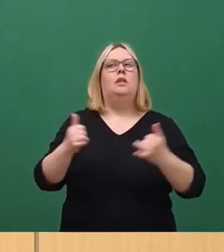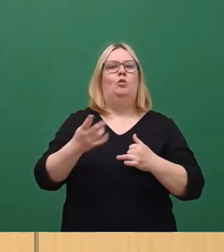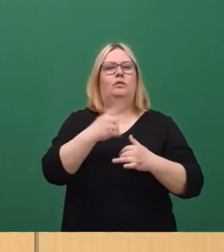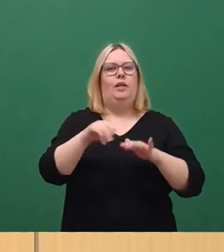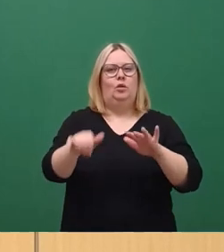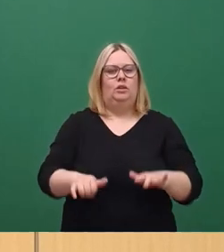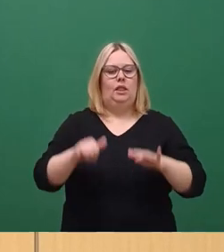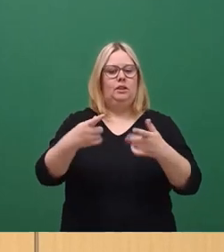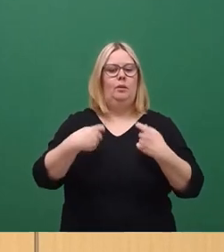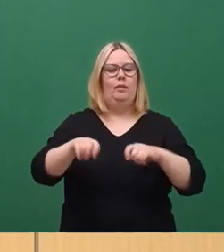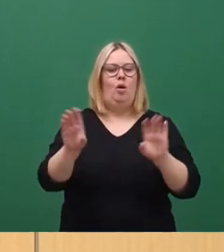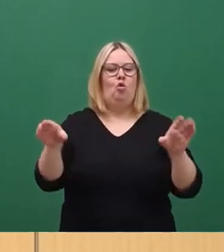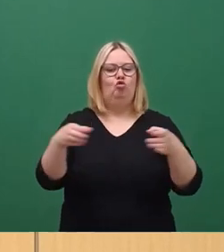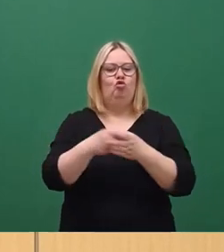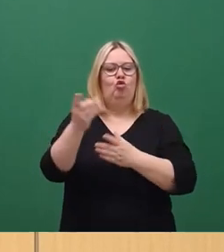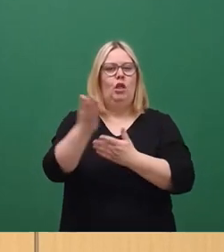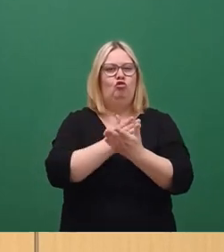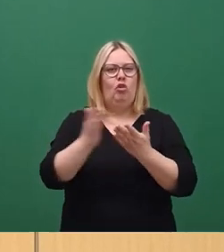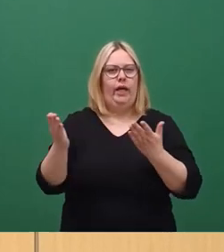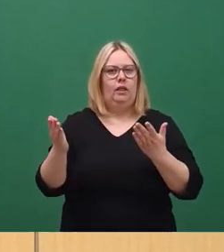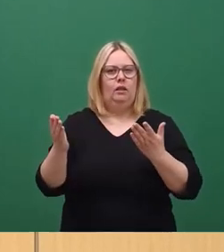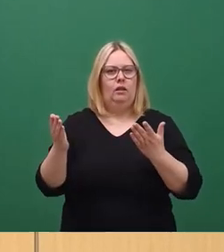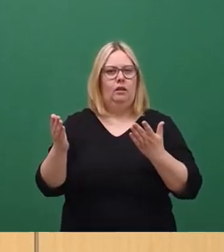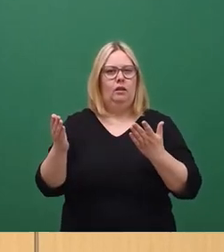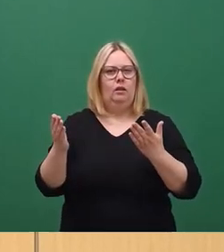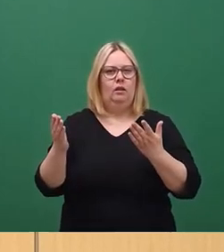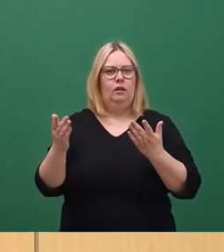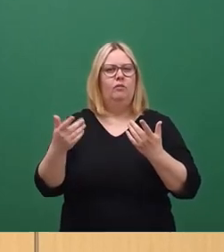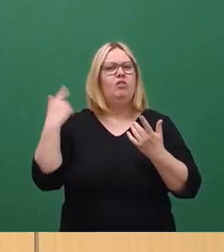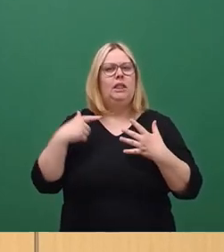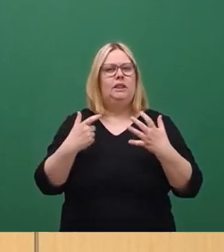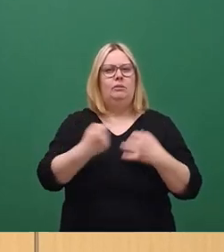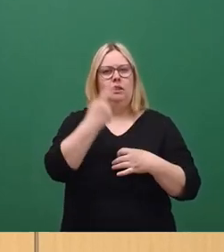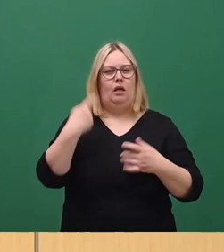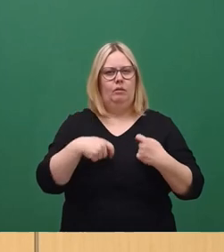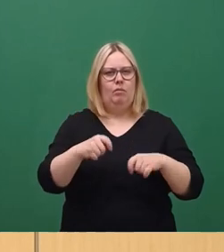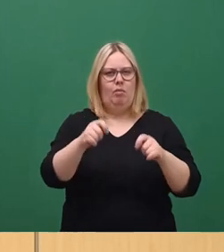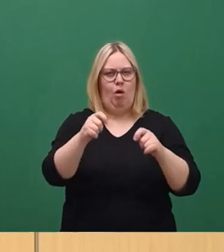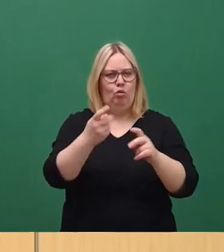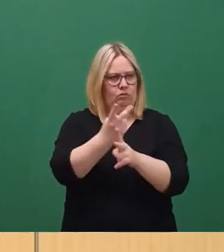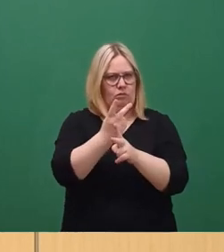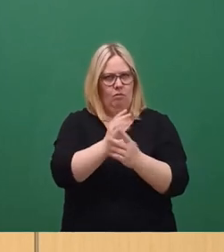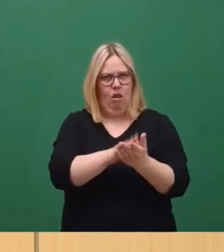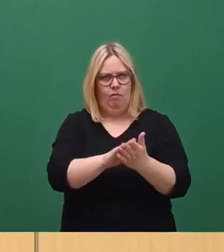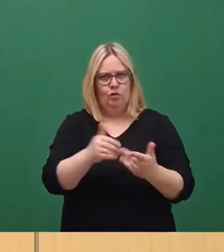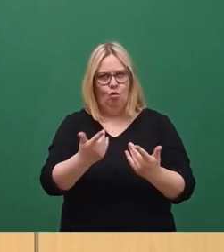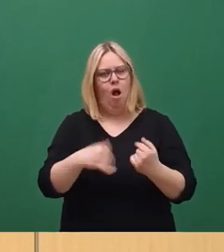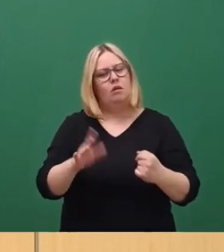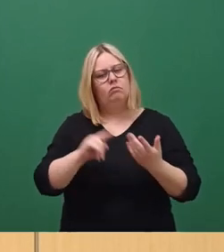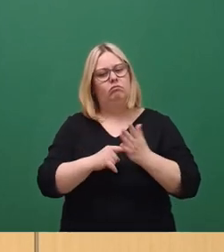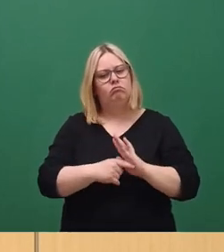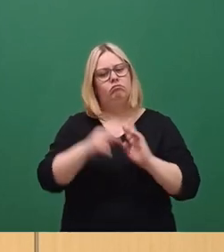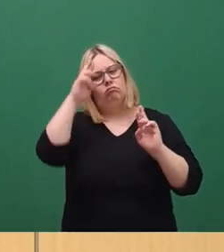Bauausschuss beschlossen, dass die 70er-Jahre-Bebauung im Grundzug erhalten bleiben soll, als große Geste, als